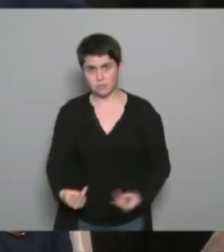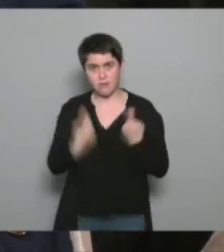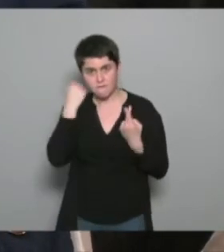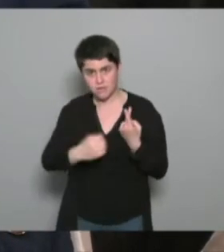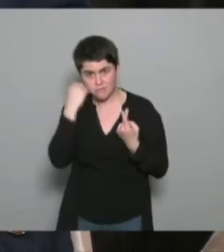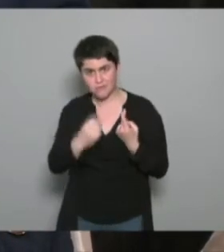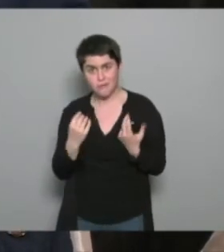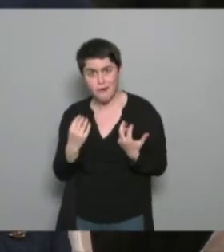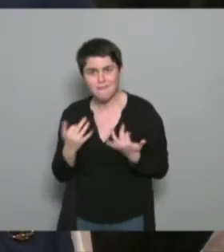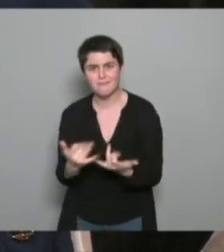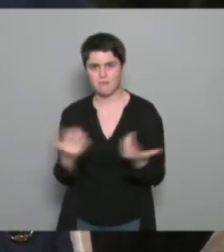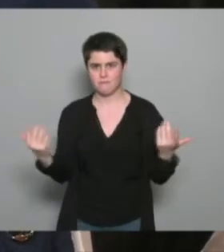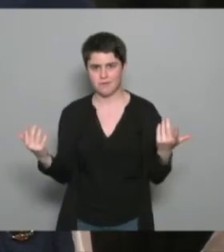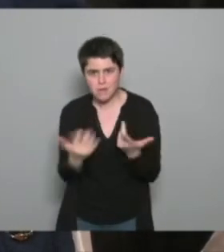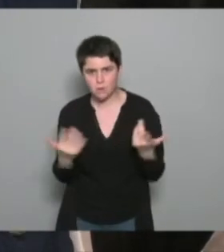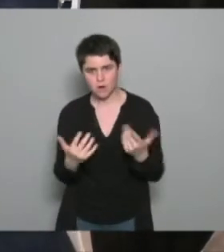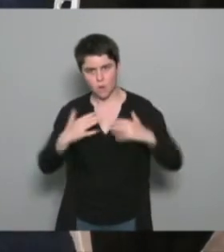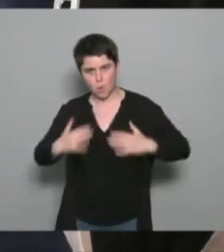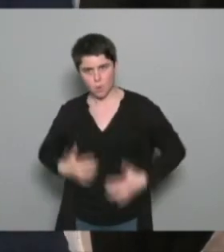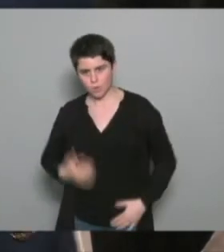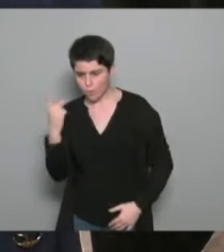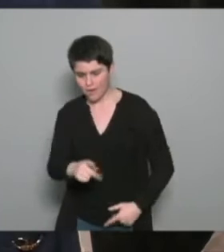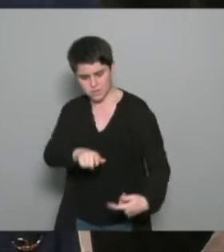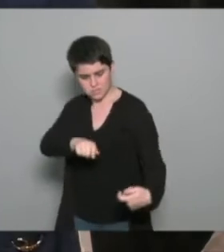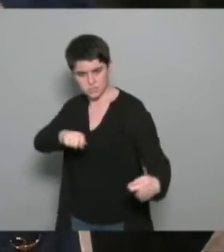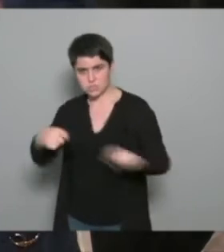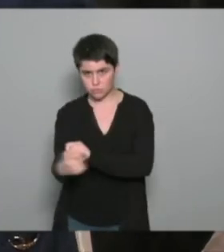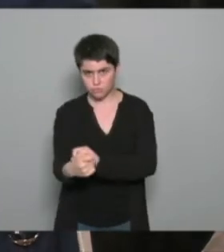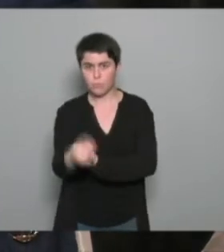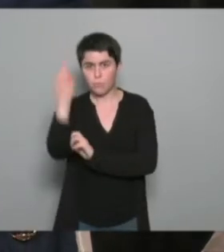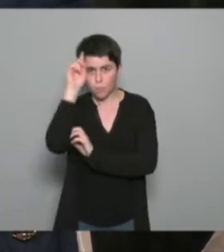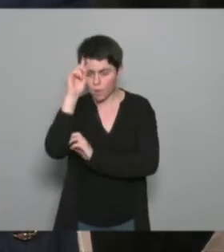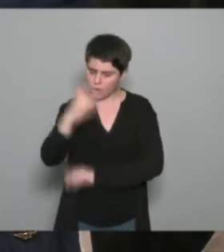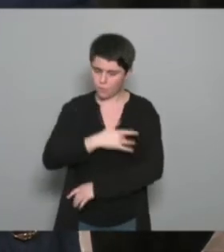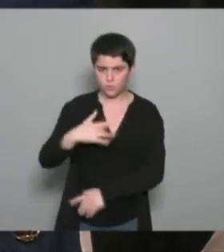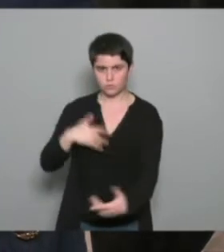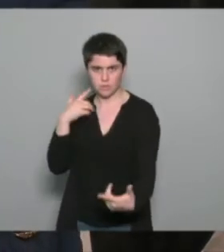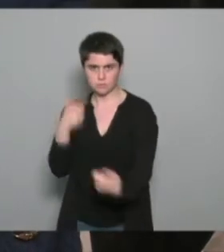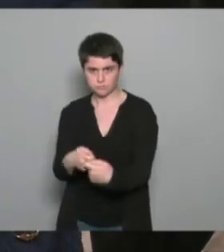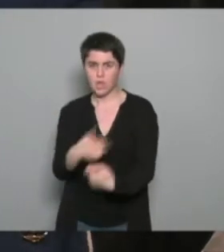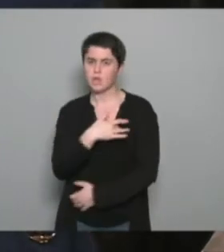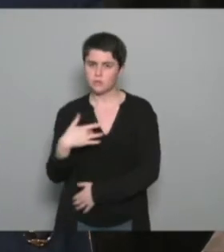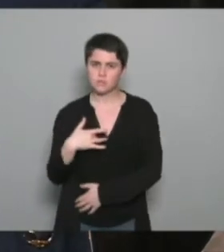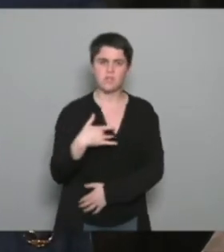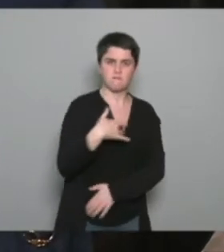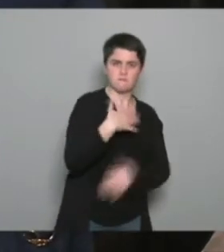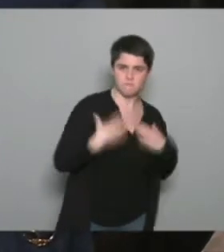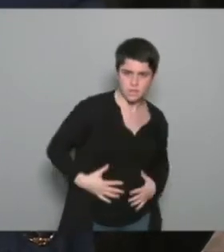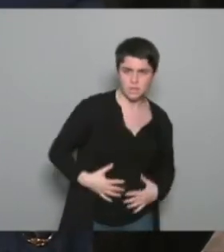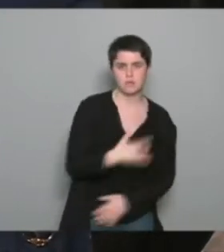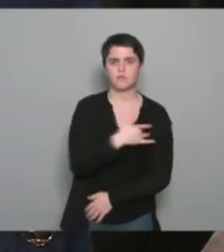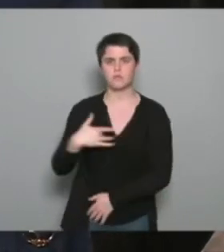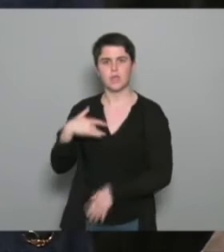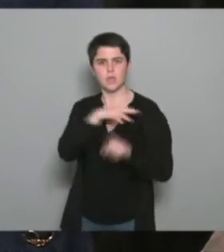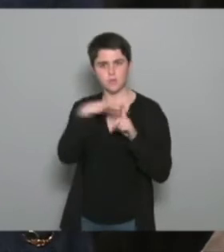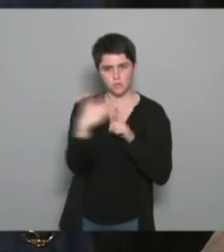comportement de sorte qu'il soit favorable à sa santé qu'elle soit physique sociale ou tout ce qu veut et là je me dis l'exercice c